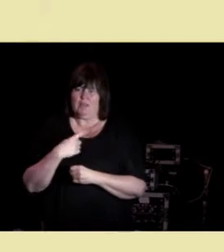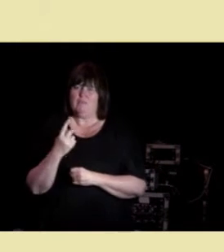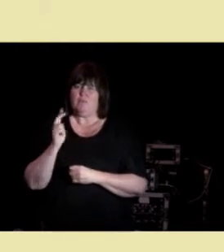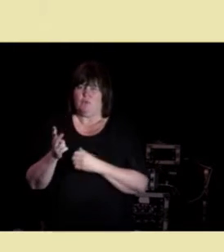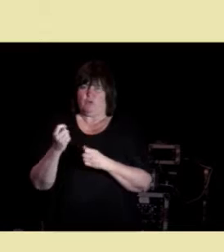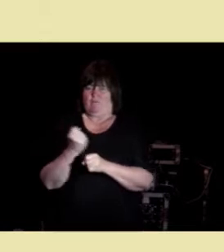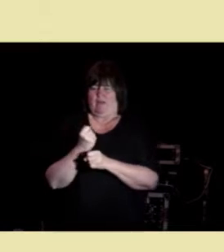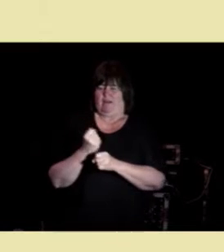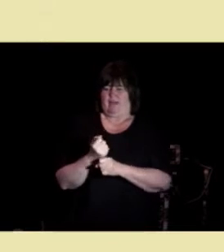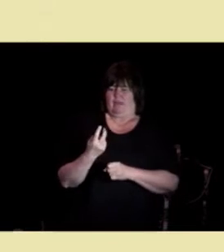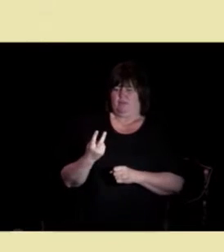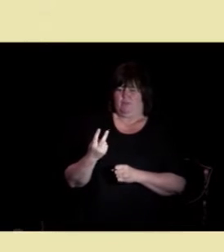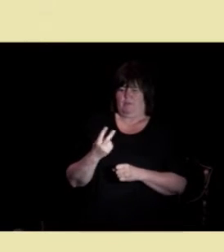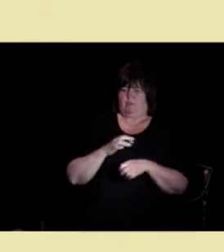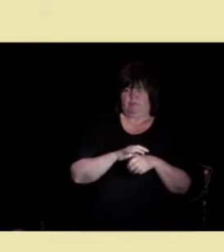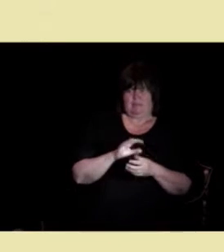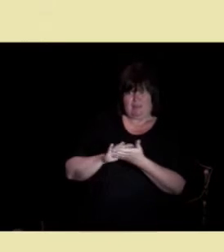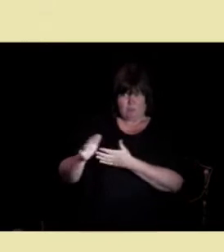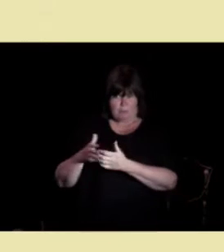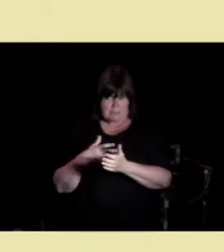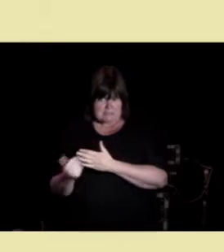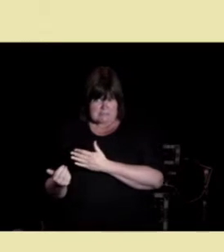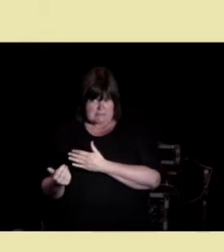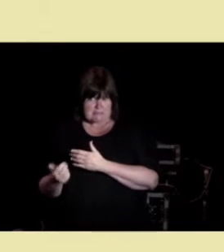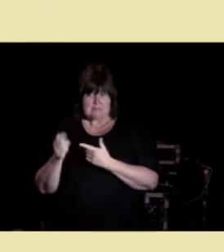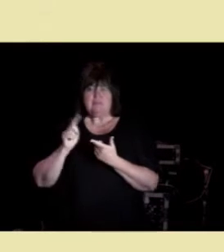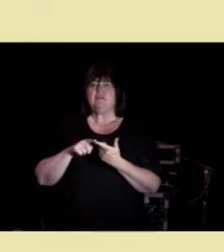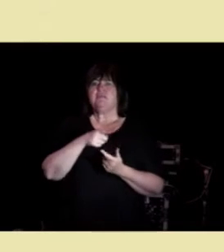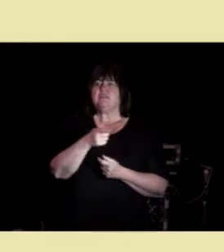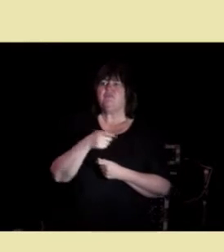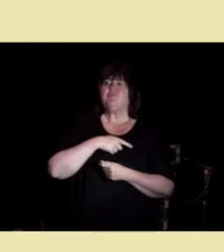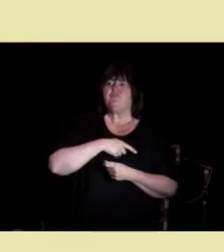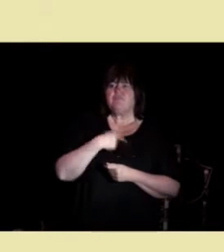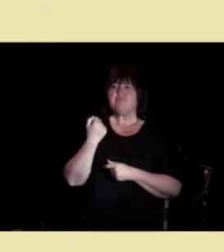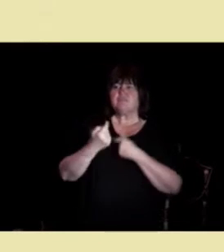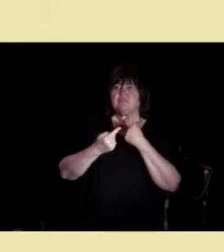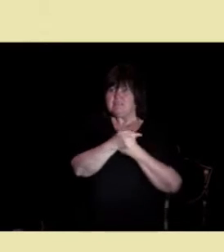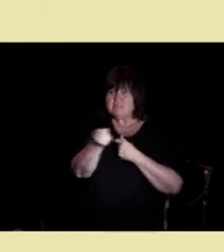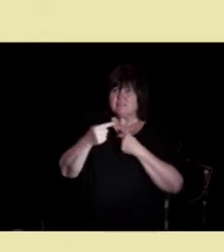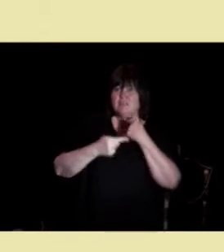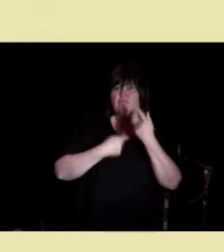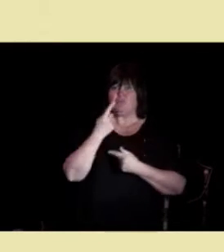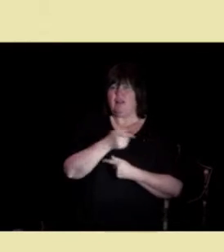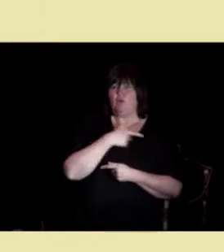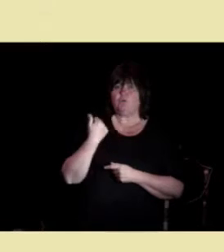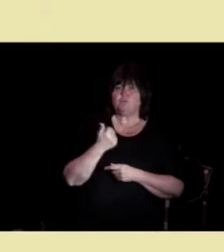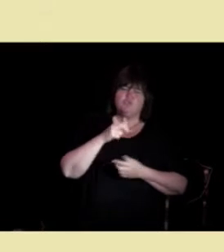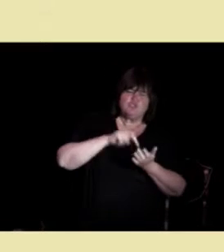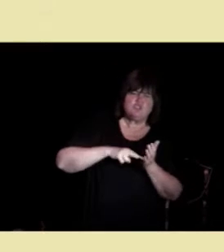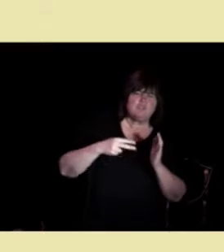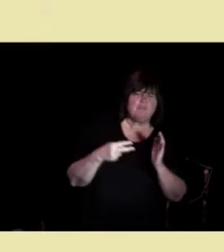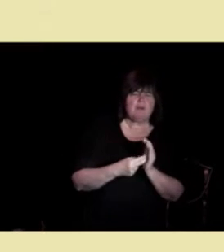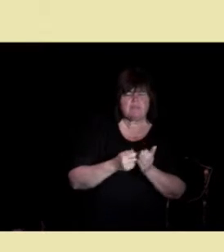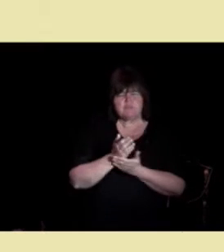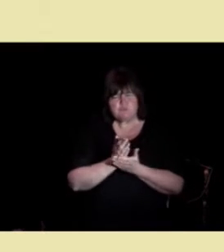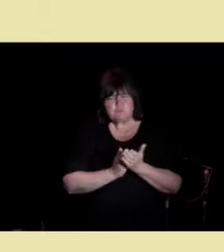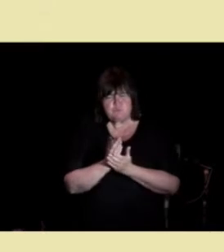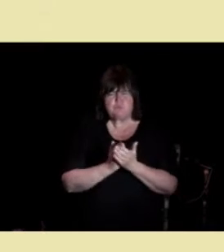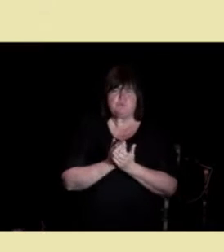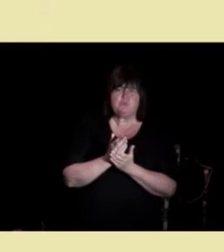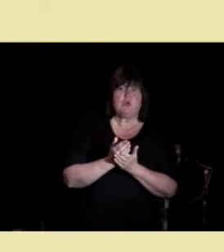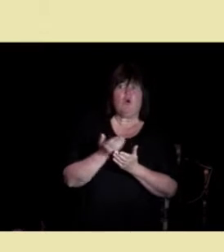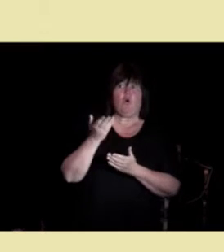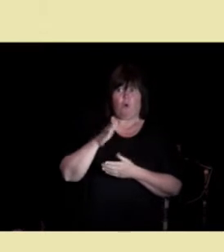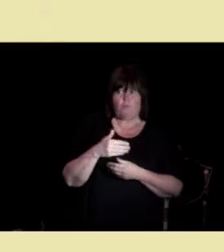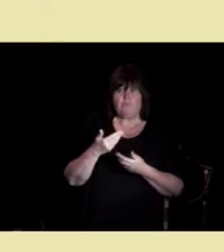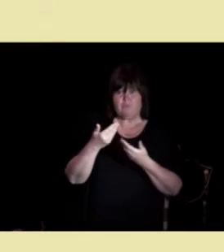praksis, der de vi skal hjelpe, forteller oss på en systematisk, grunnig måte om de får det bedre. Og